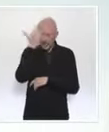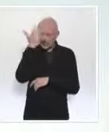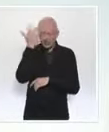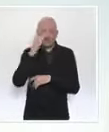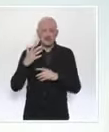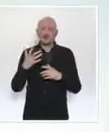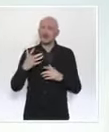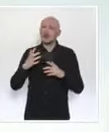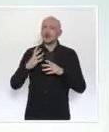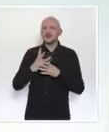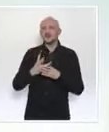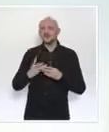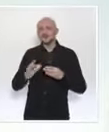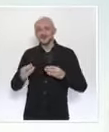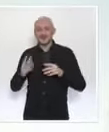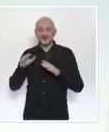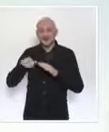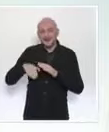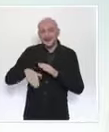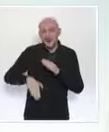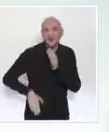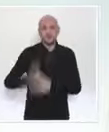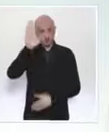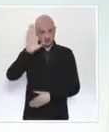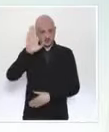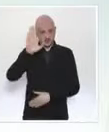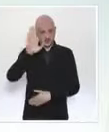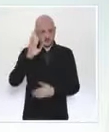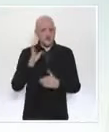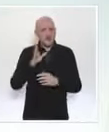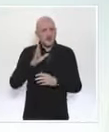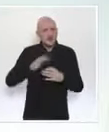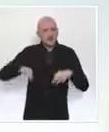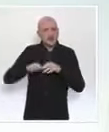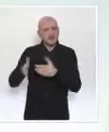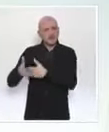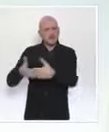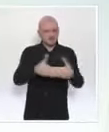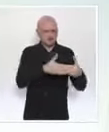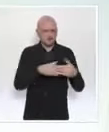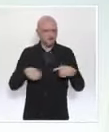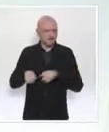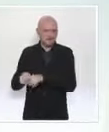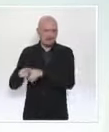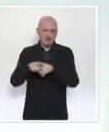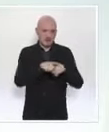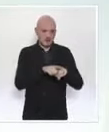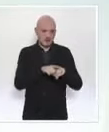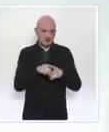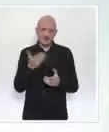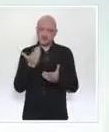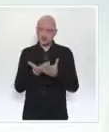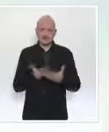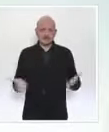que tous les pays autour de nous ont vécu. Il faut à tout prix éviter de revivre ce scénario à l